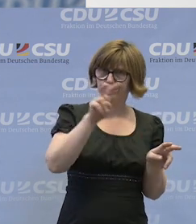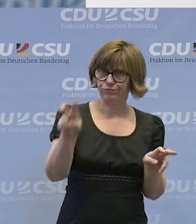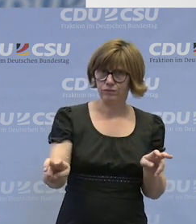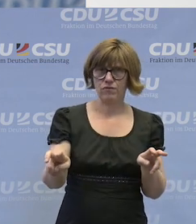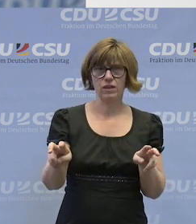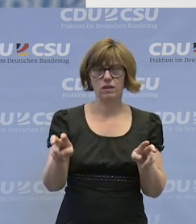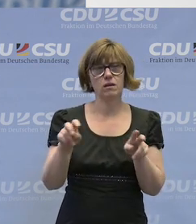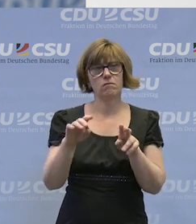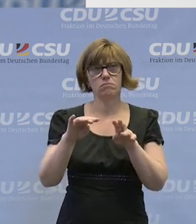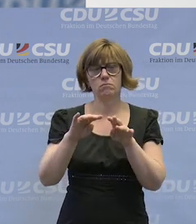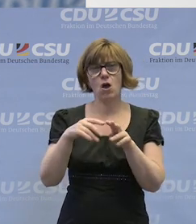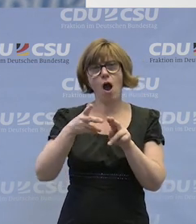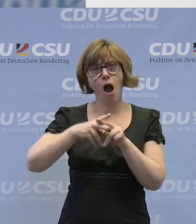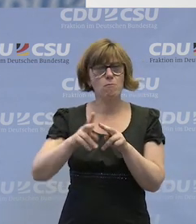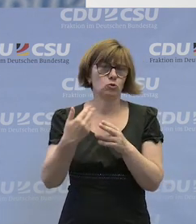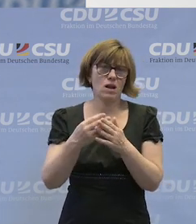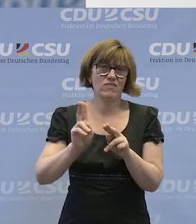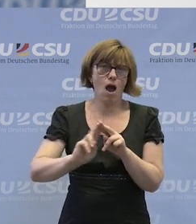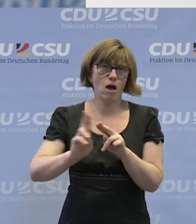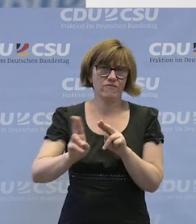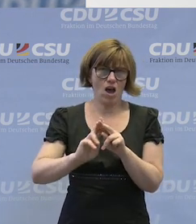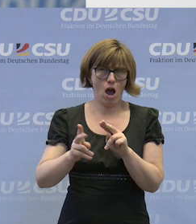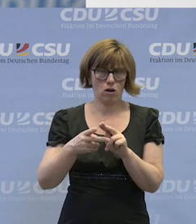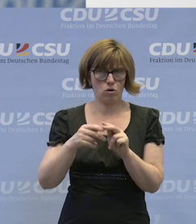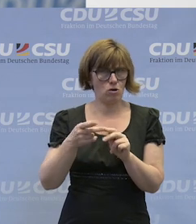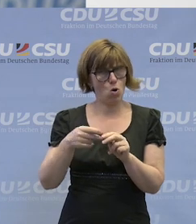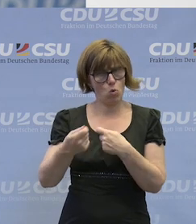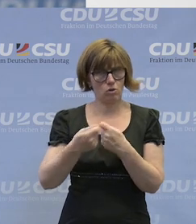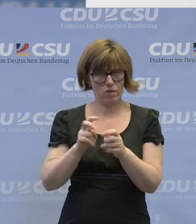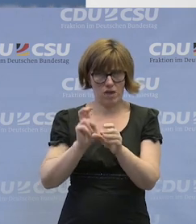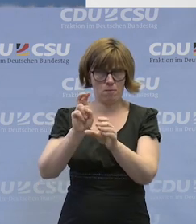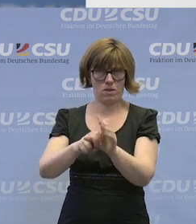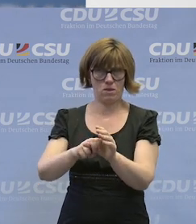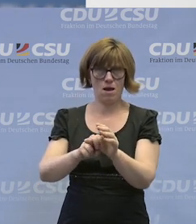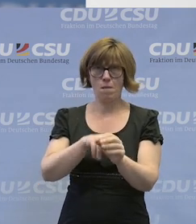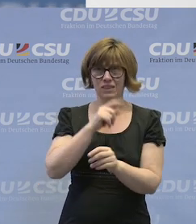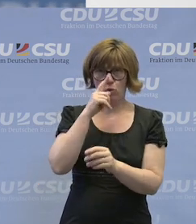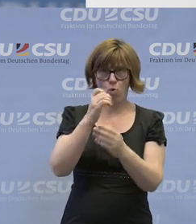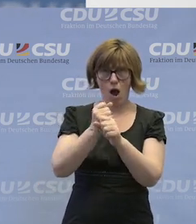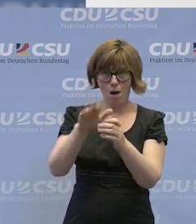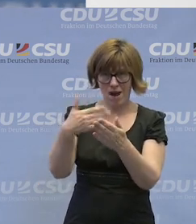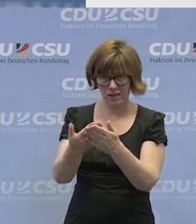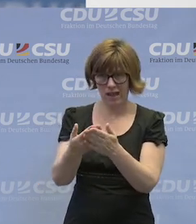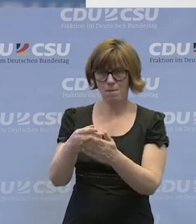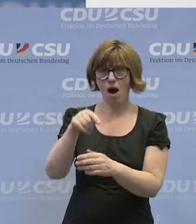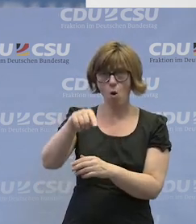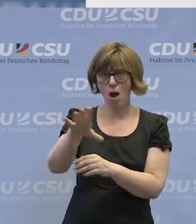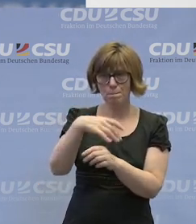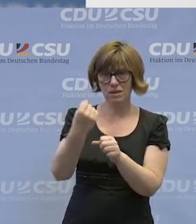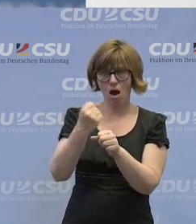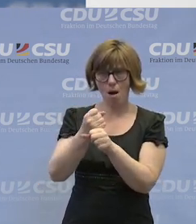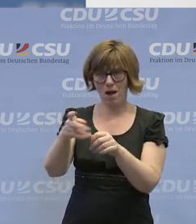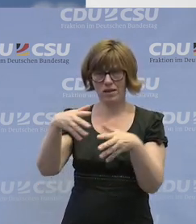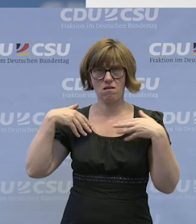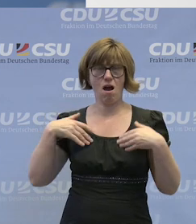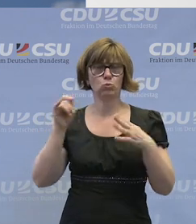ein Handwerksunternehmen. Und das heißt, nicht nur der Arbeitgeber, auch die dort mitbeschäftigten müssen ja